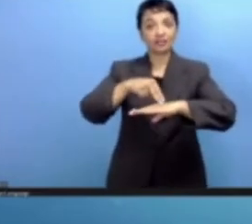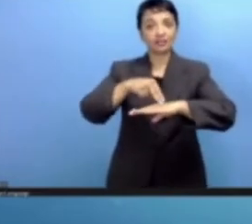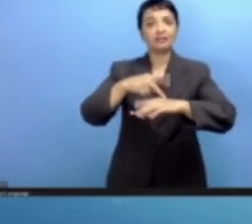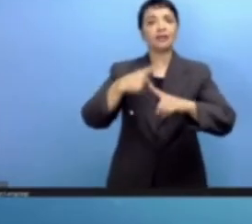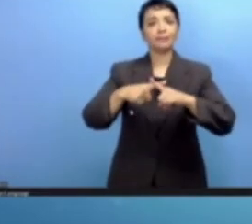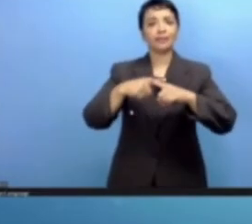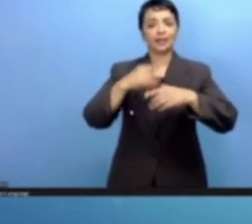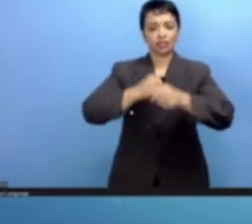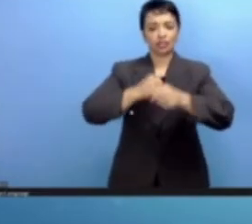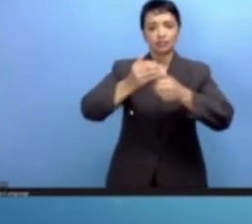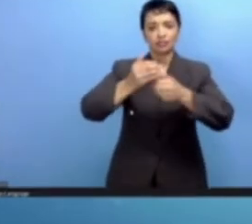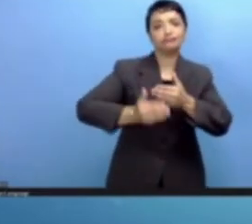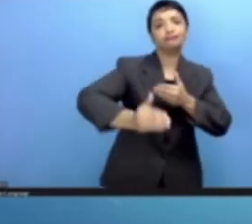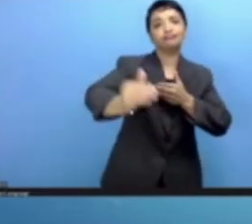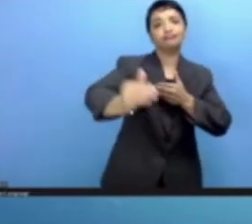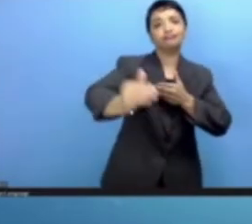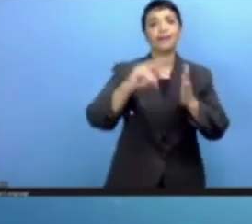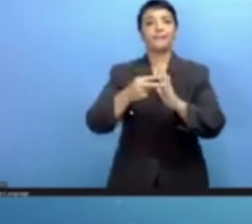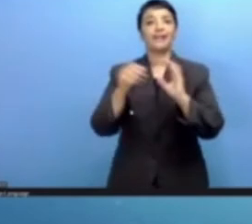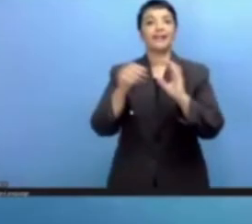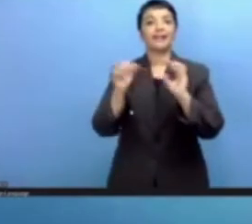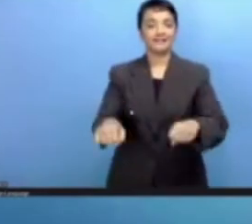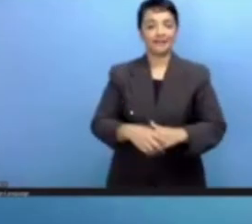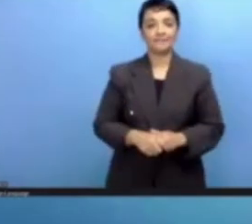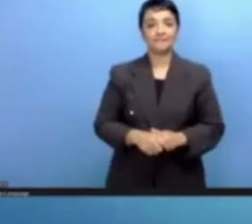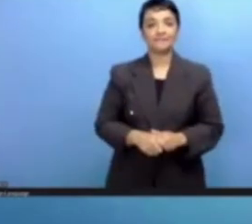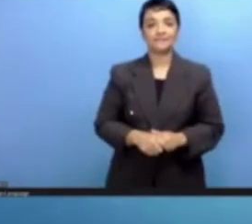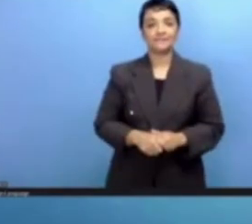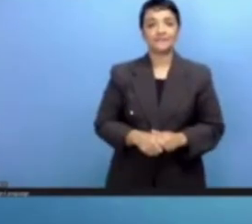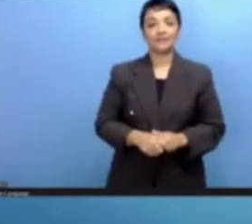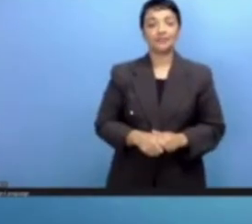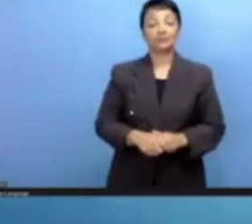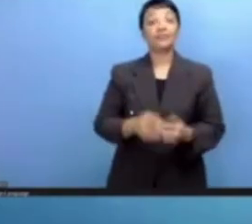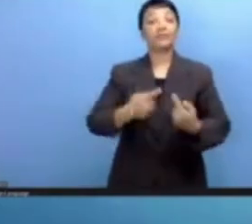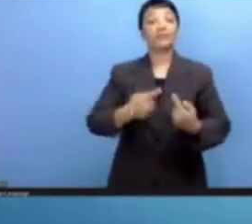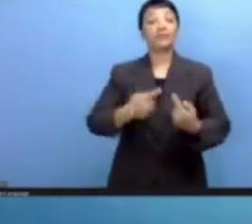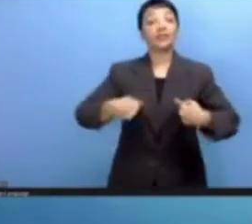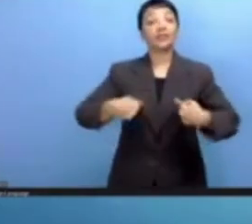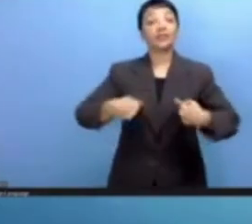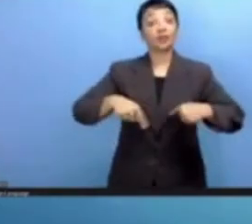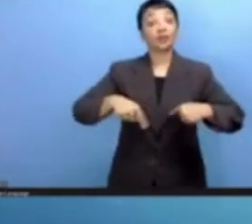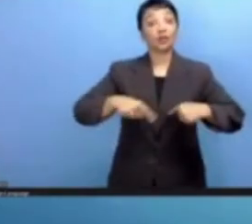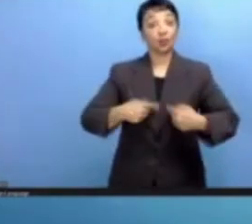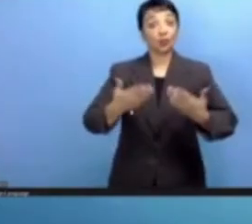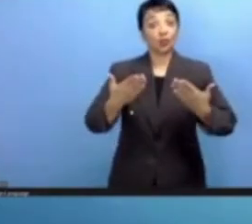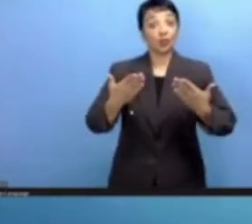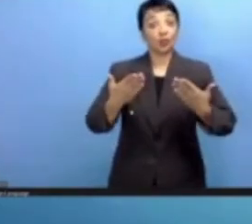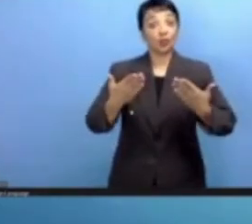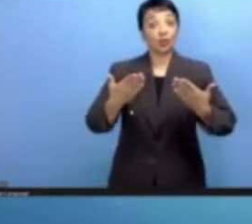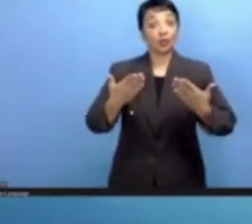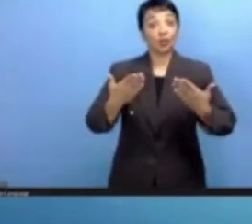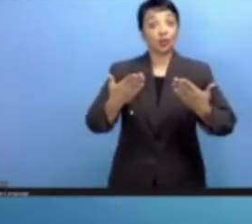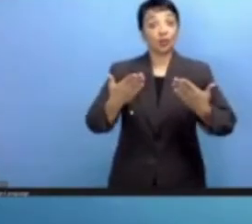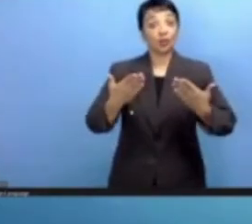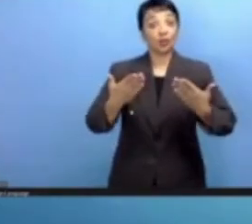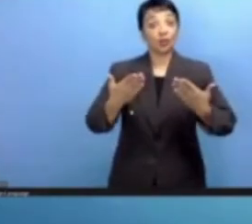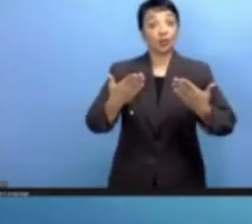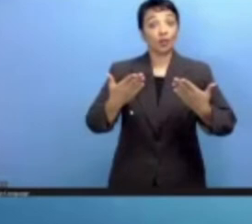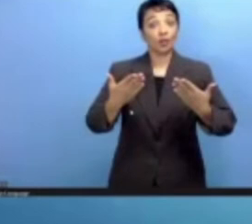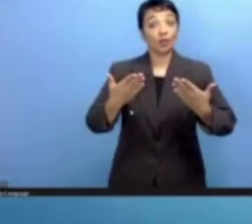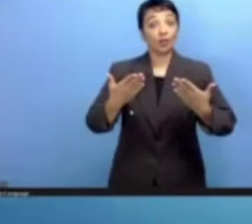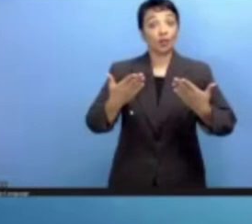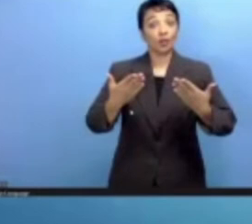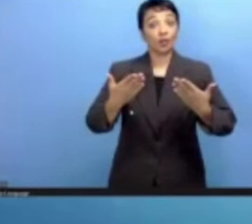ظهر ذلك في خطتنا الوطنية لمدة عشرة أعوام ونحن نخرج من